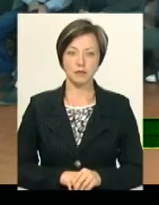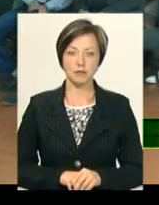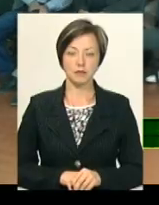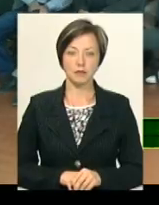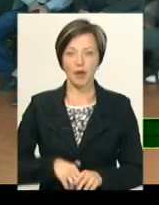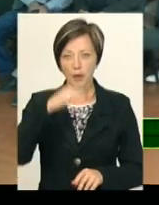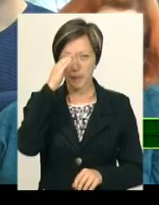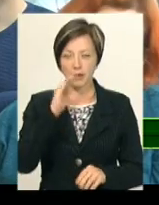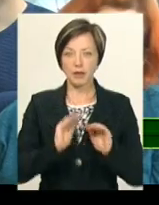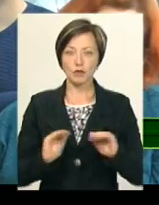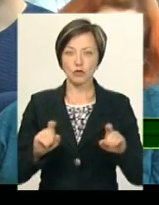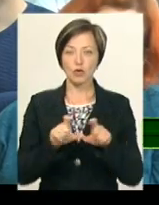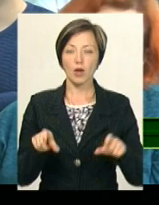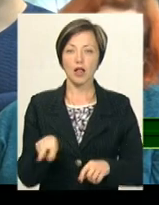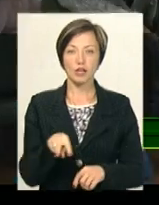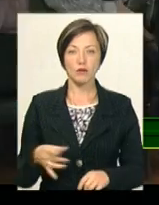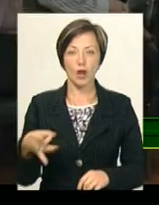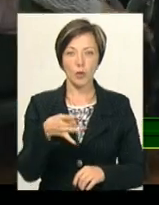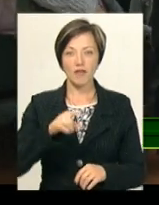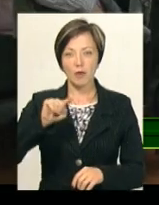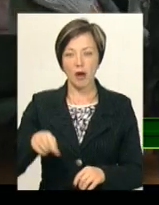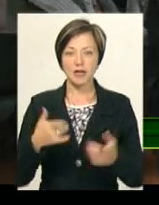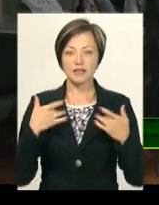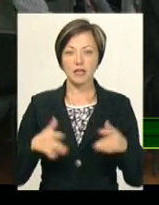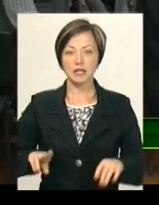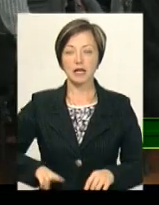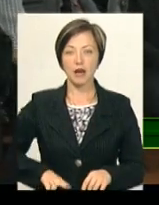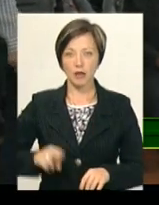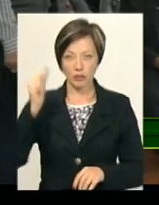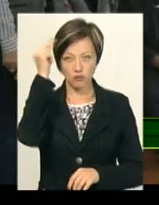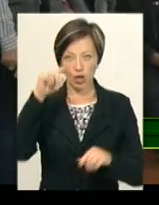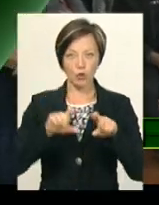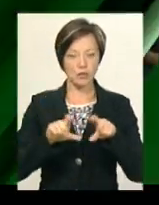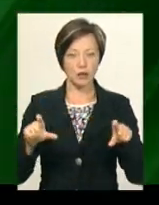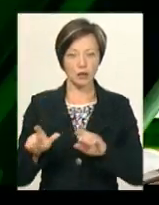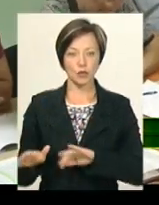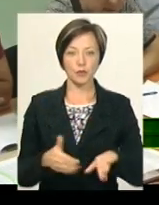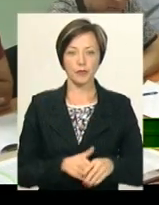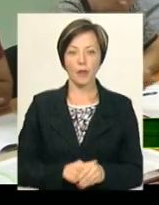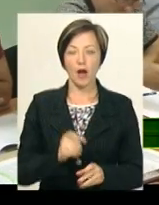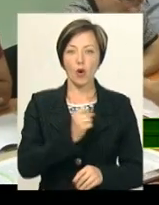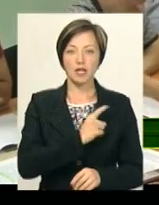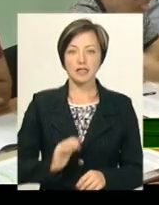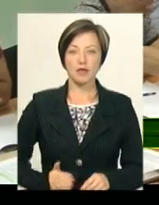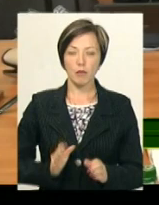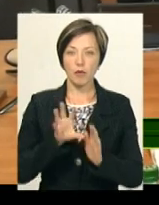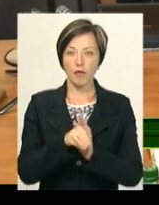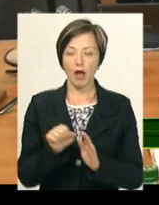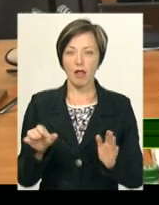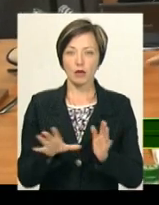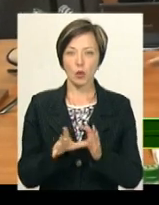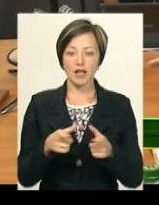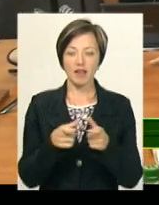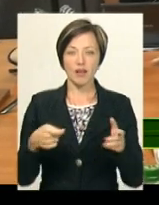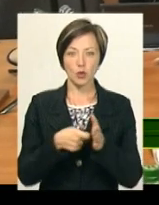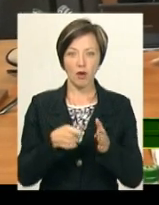Батьки учнів школи в Литичівському районі вимагають звільнити директорку навчального закладу. Одеська фірма впроваджуватиме електронний